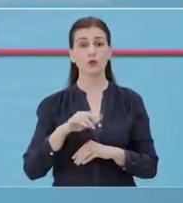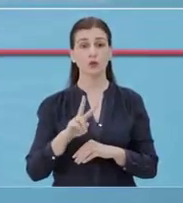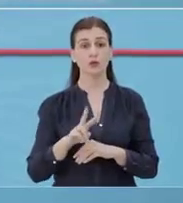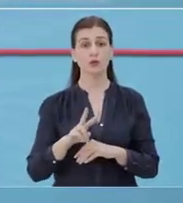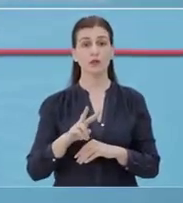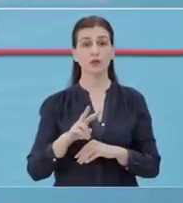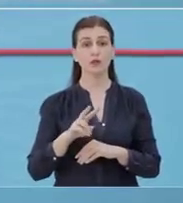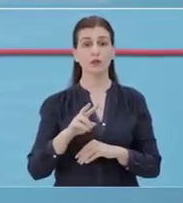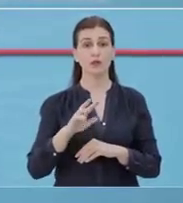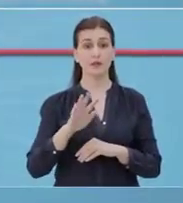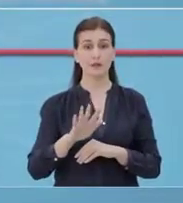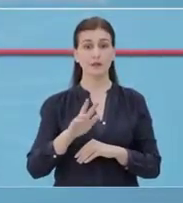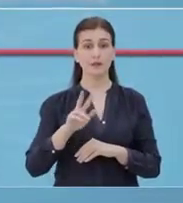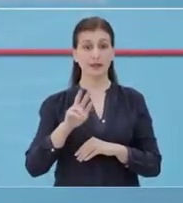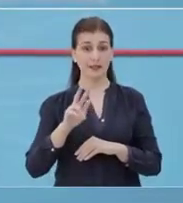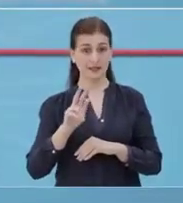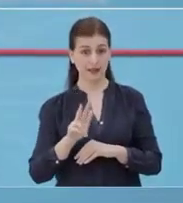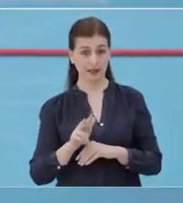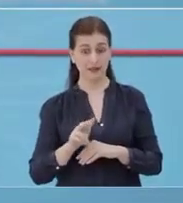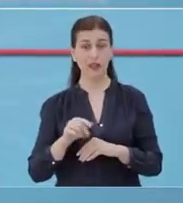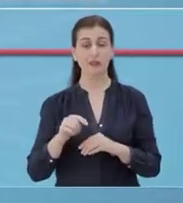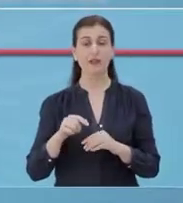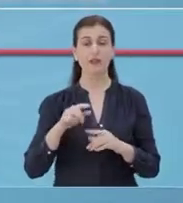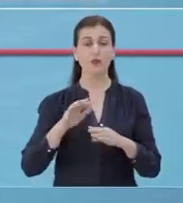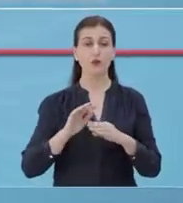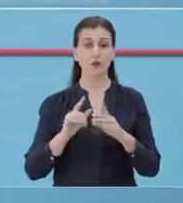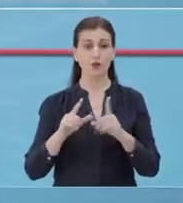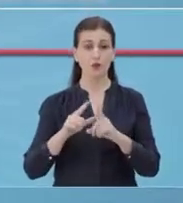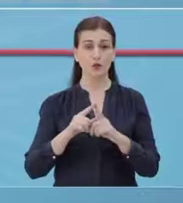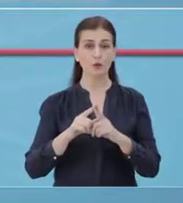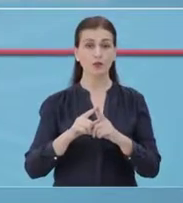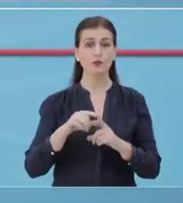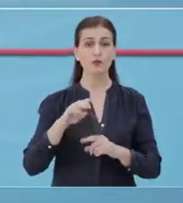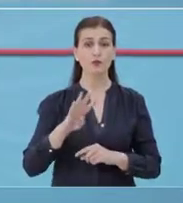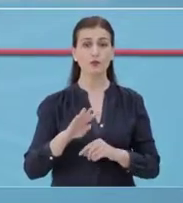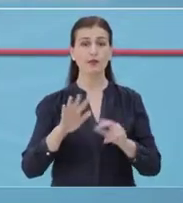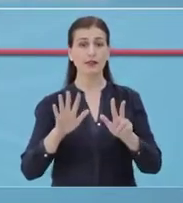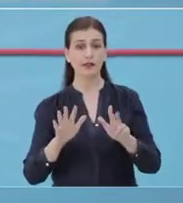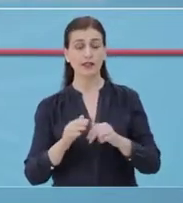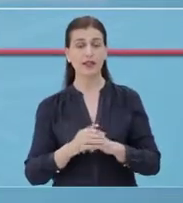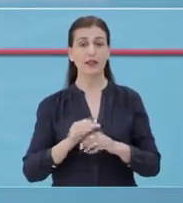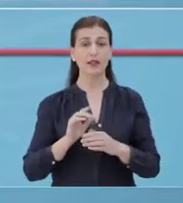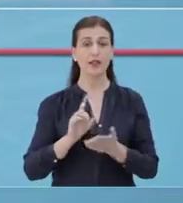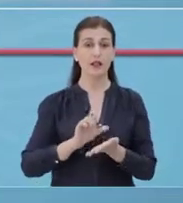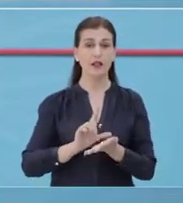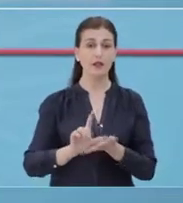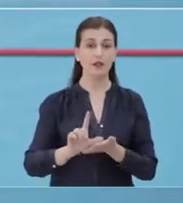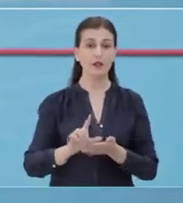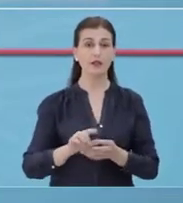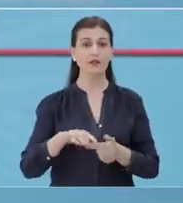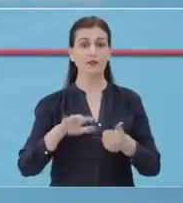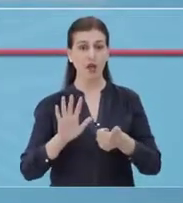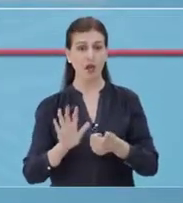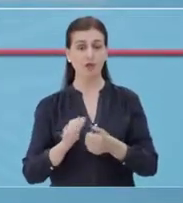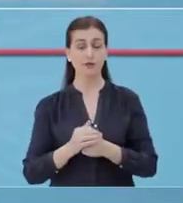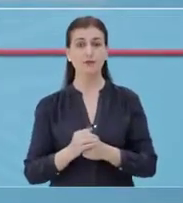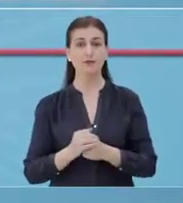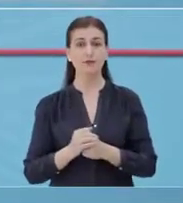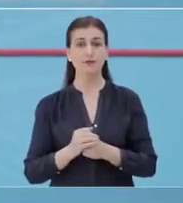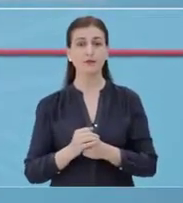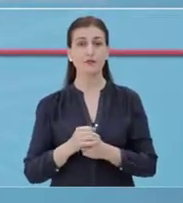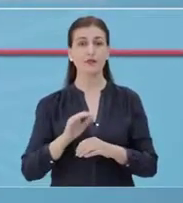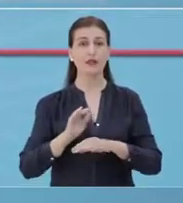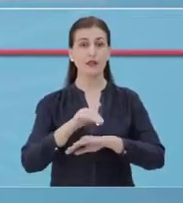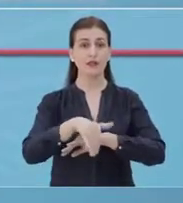të matë rasteve me 238. Dursi vazhdojmë me 22 raste. Lushnja vazhdojmë me 6